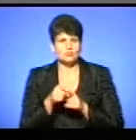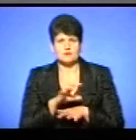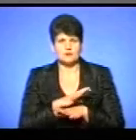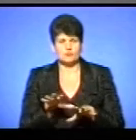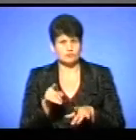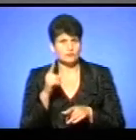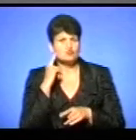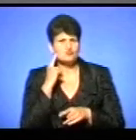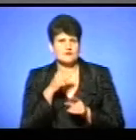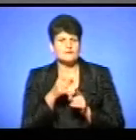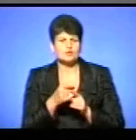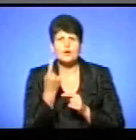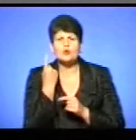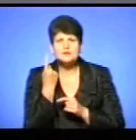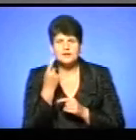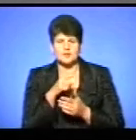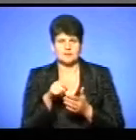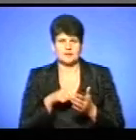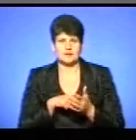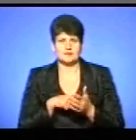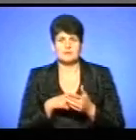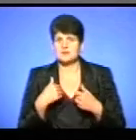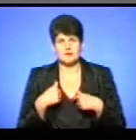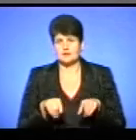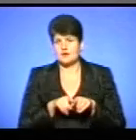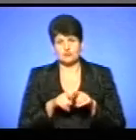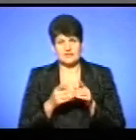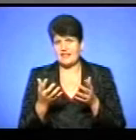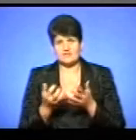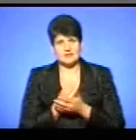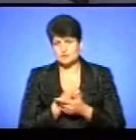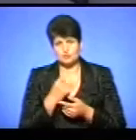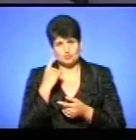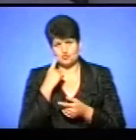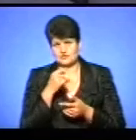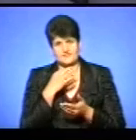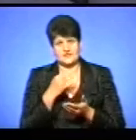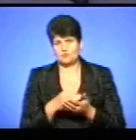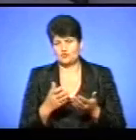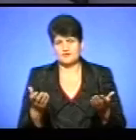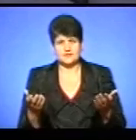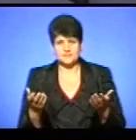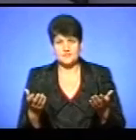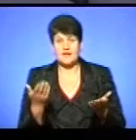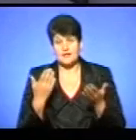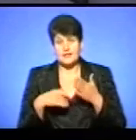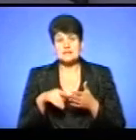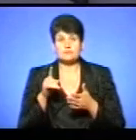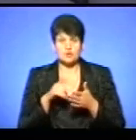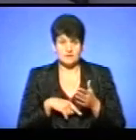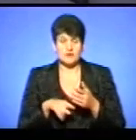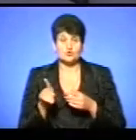вам вдалося почути відповідь хоча б на одне з тих ключових запитань. Мені також не вдалося почути відповідей. Але сподіваюся,